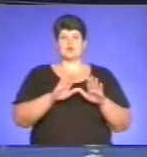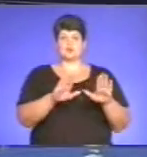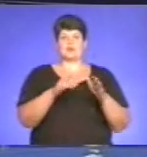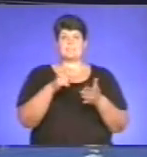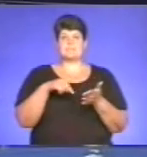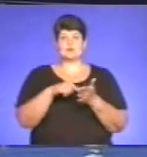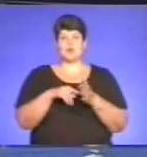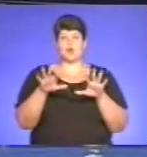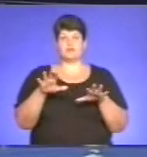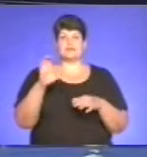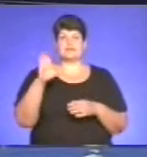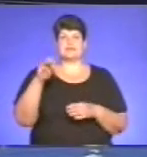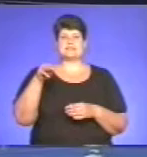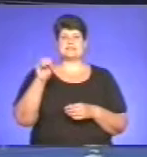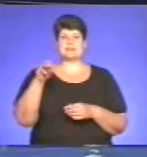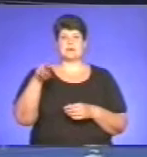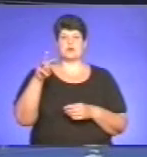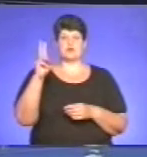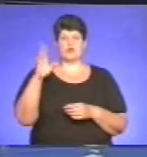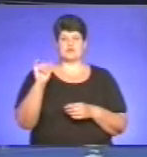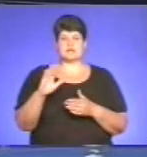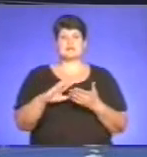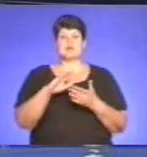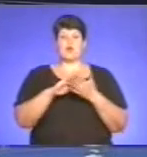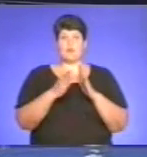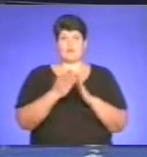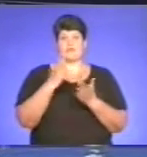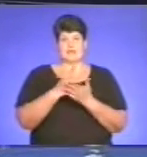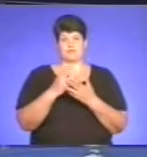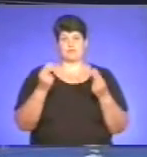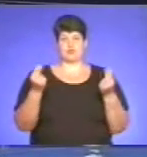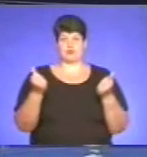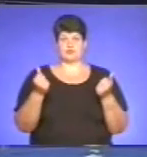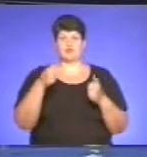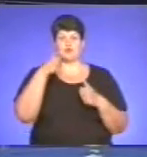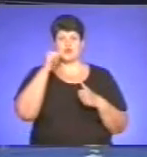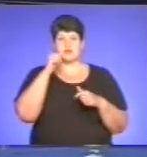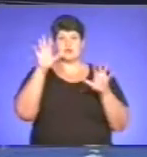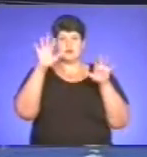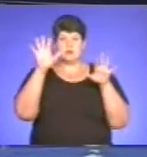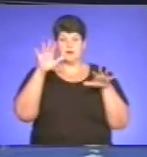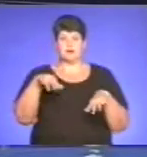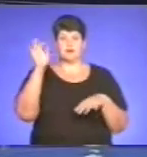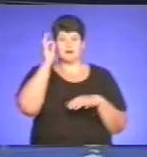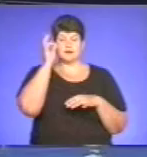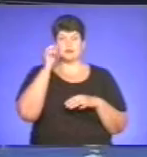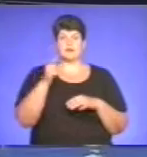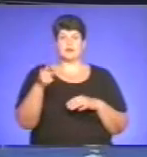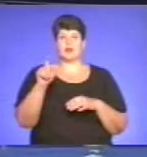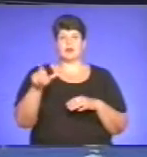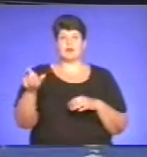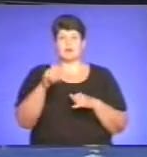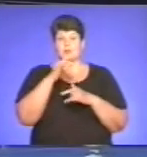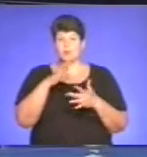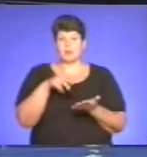Владислав Стемковський. І додав, за умов наявності коштів. Вчорашня злива нагадала про цю проблему тернополянам, які не могли